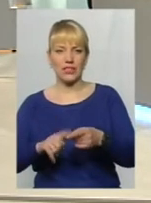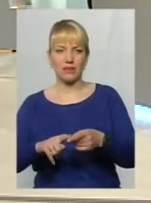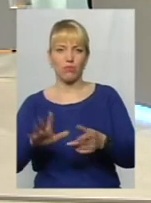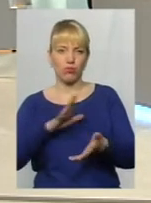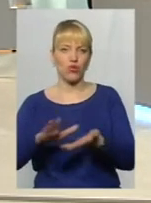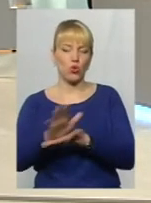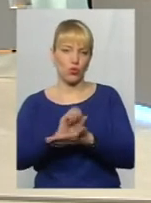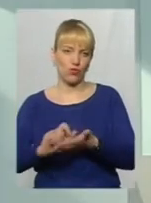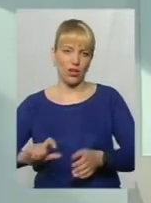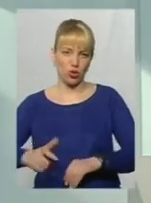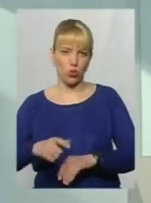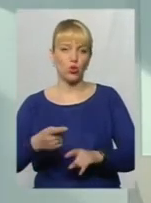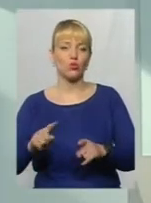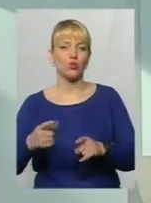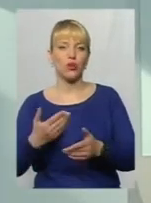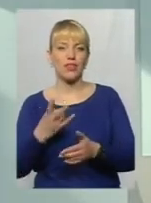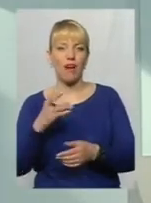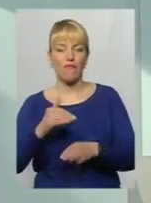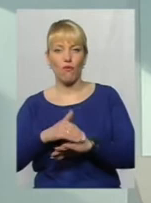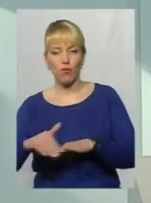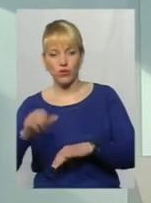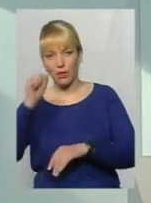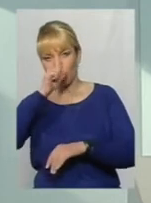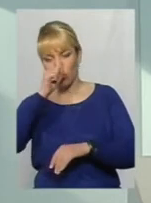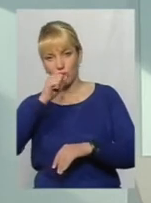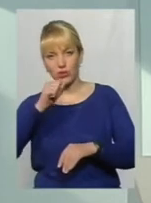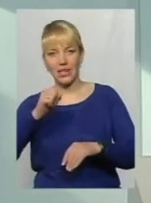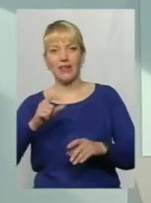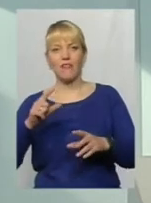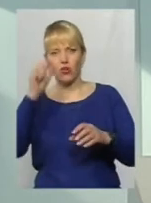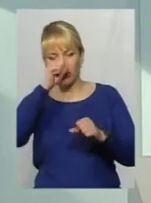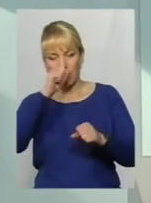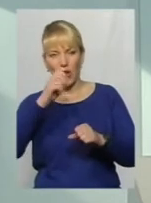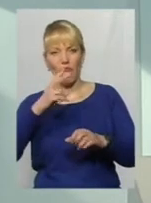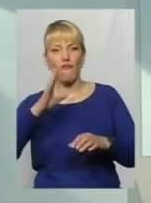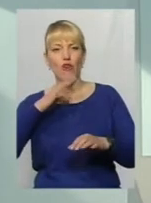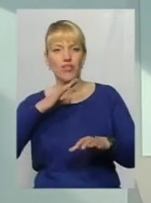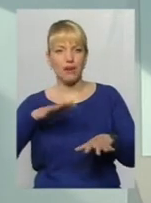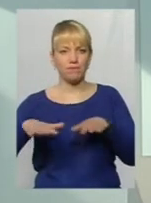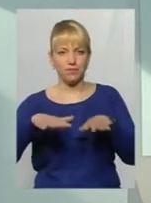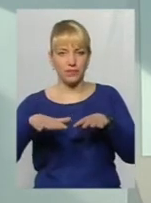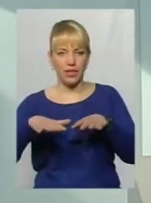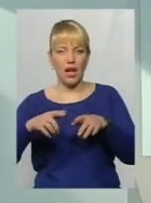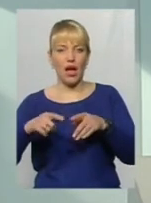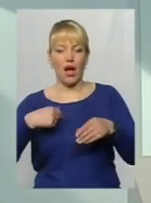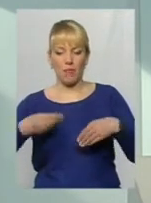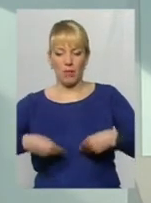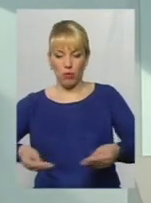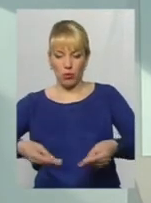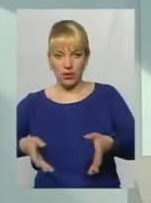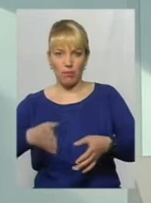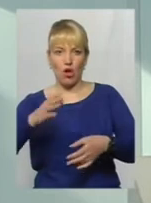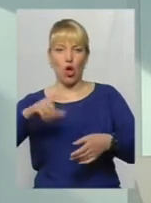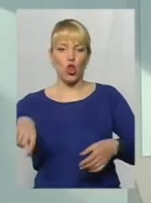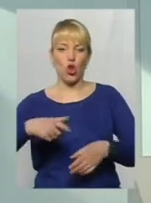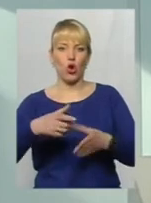дороги. Тому що на вулиці Мороз замерзає вода на дорозі. Ми посипали суміші, у дороги потекли,